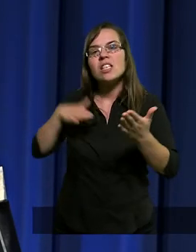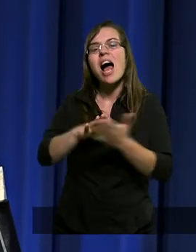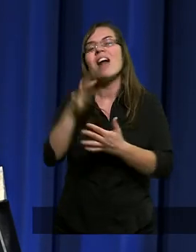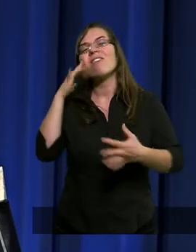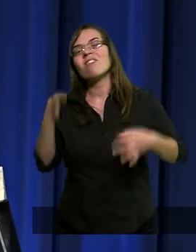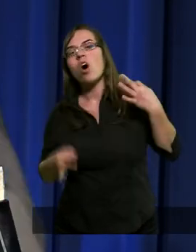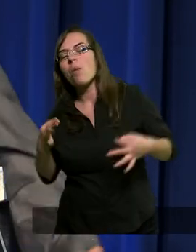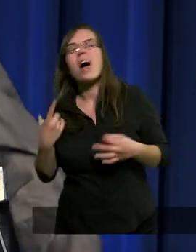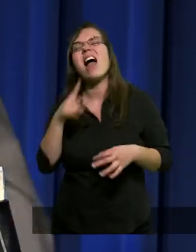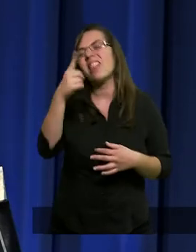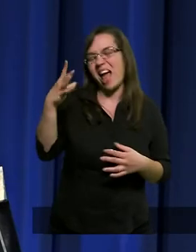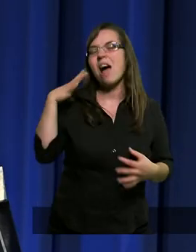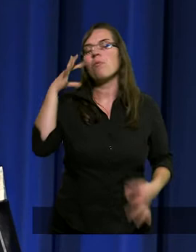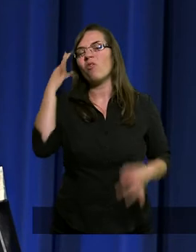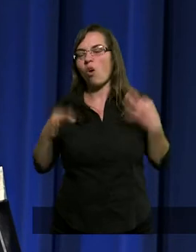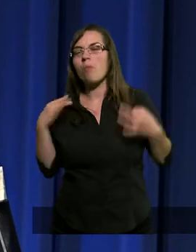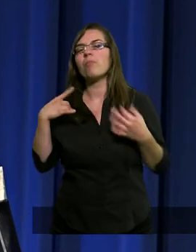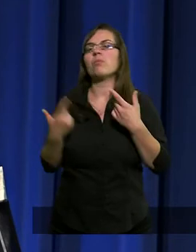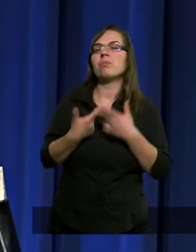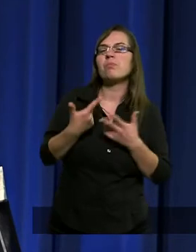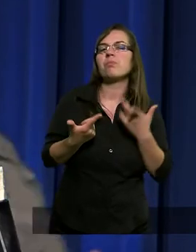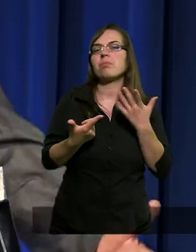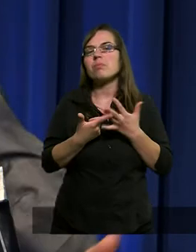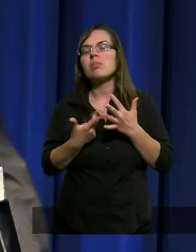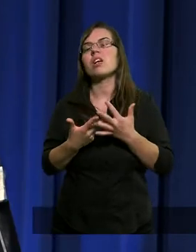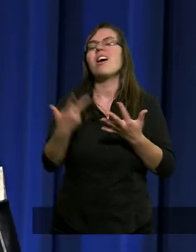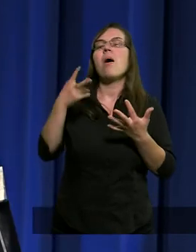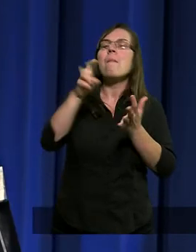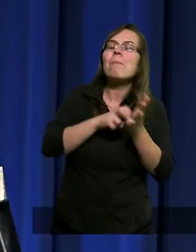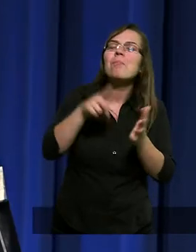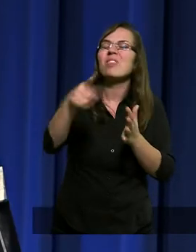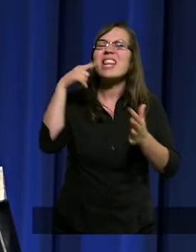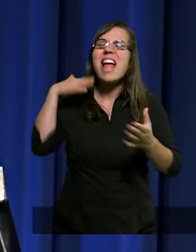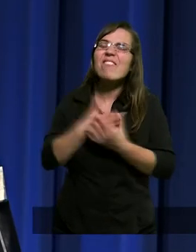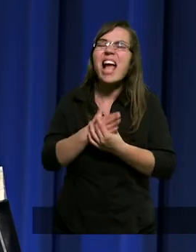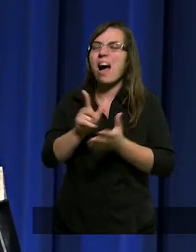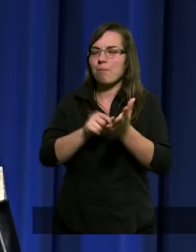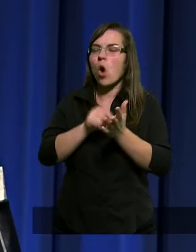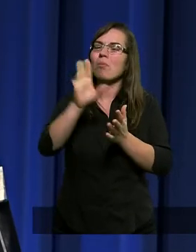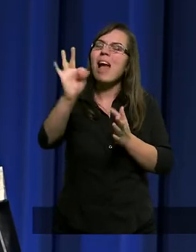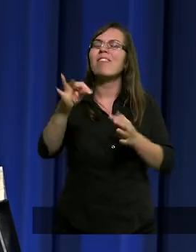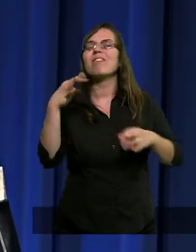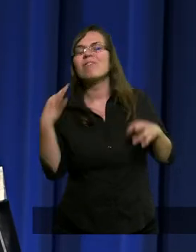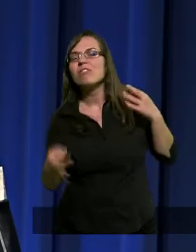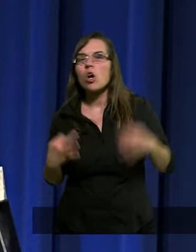tonąć. Panie, ratuj mnie. Ratuj moją niewiarę. Ratuj mnie.